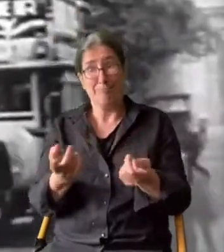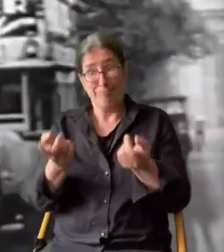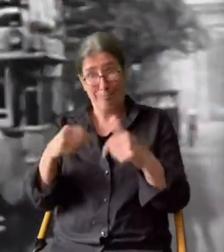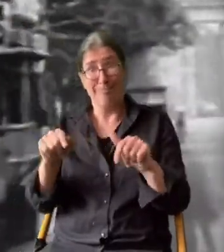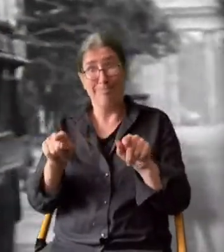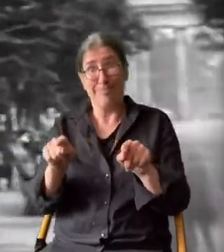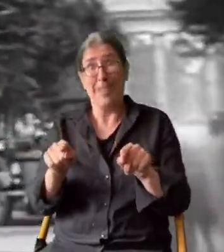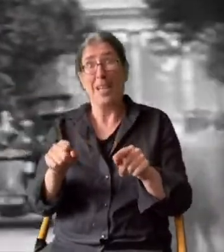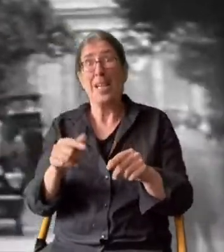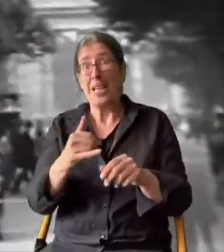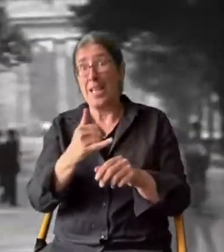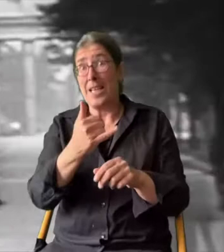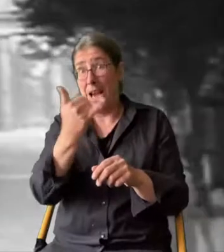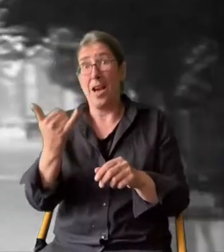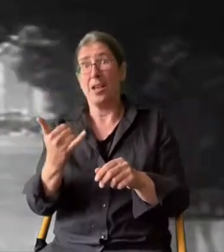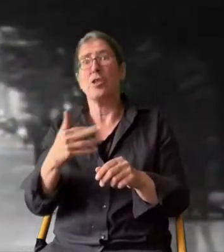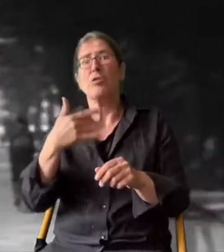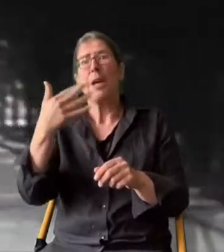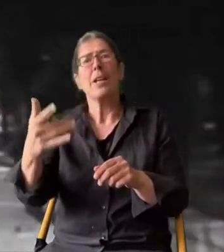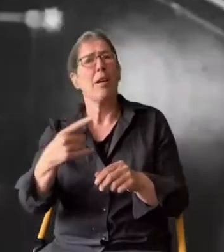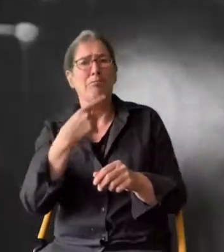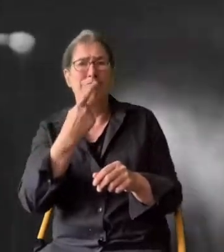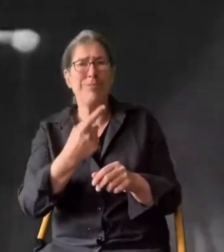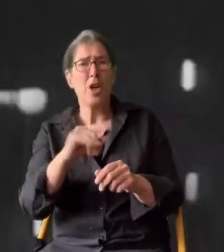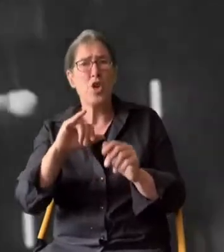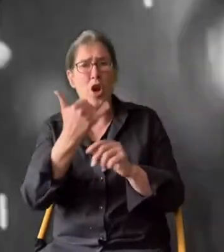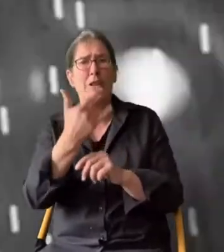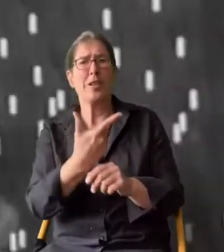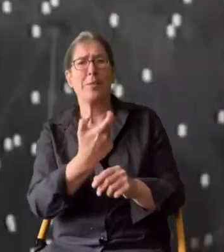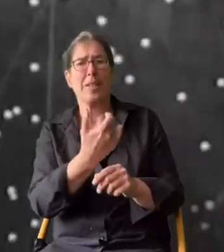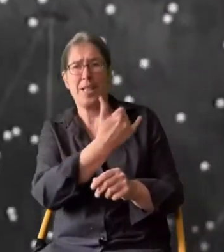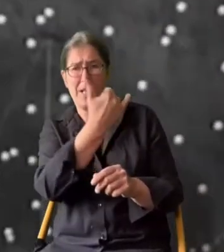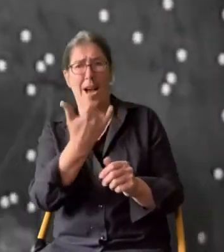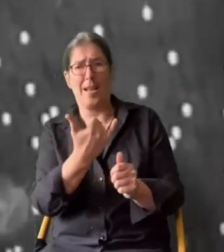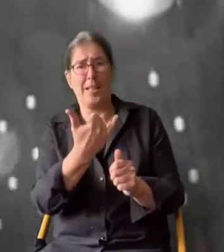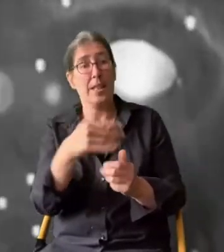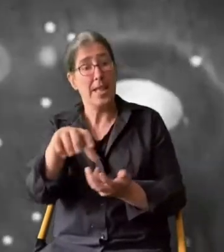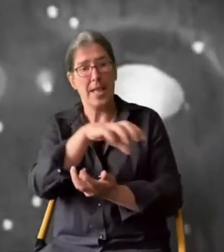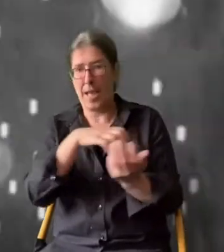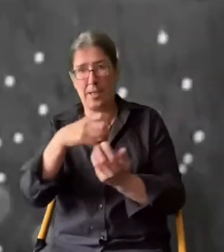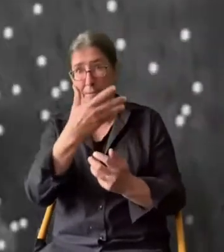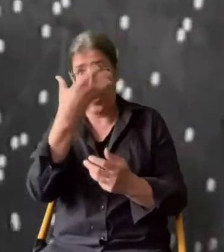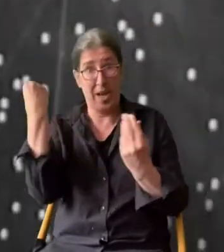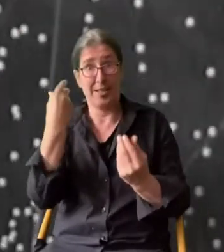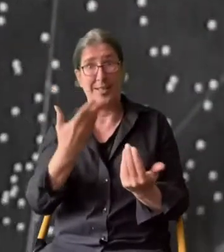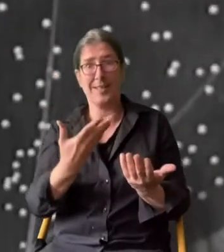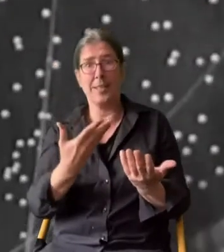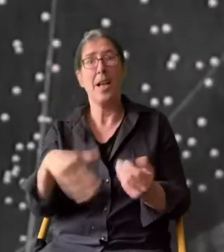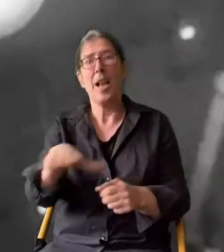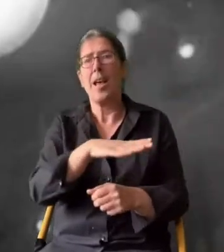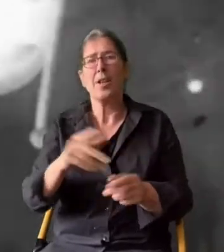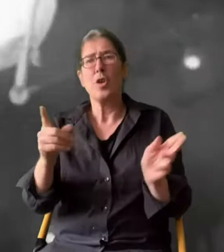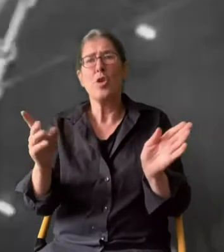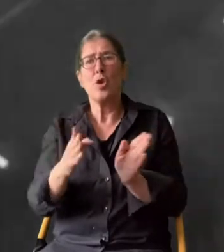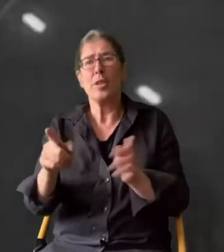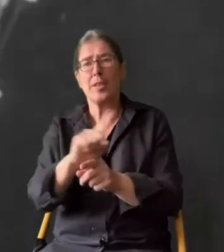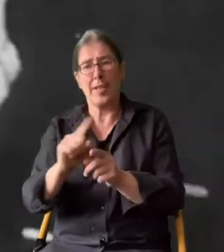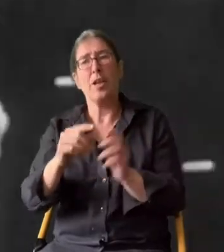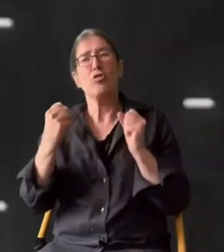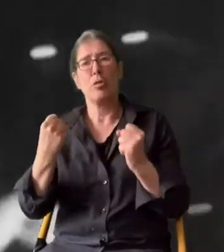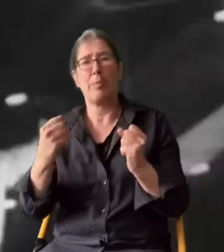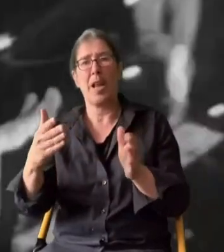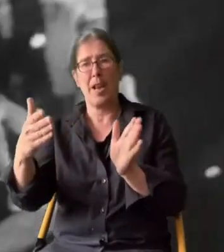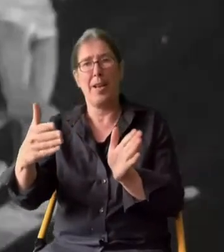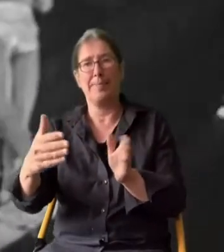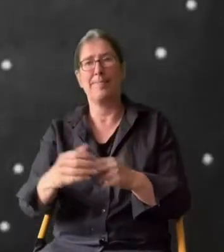verheißungsvollen Jahre, die Chronisten später als golden bezeichnen werden. Die Krisen scheinen vergessen. Und das Land